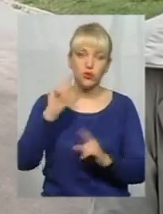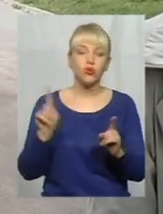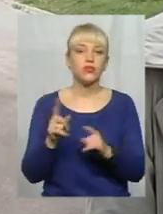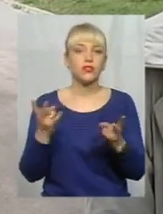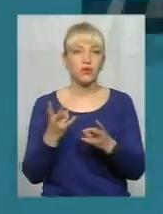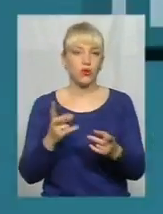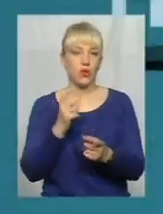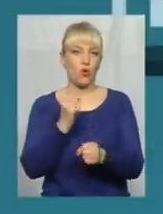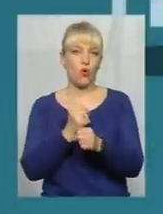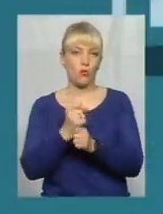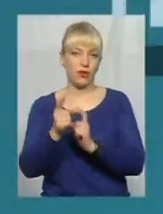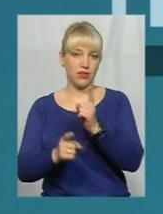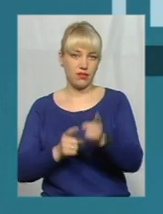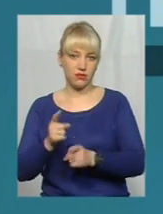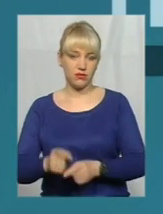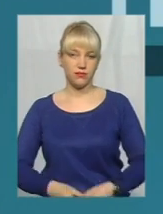треба робити.